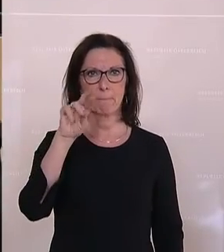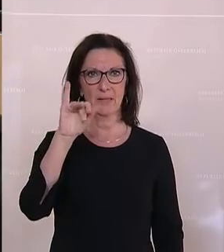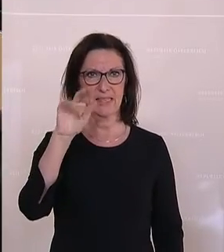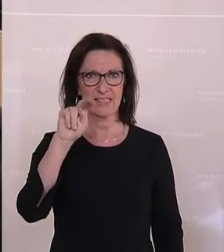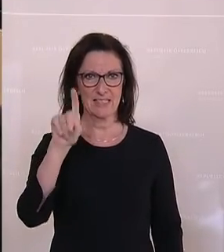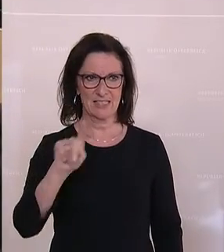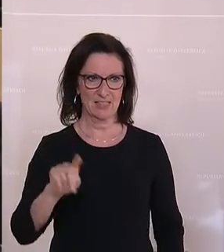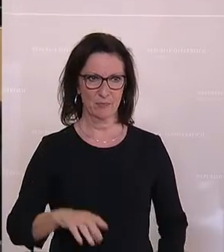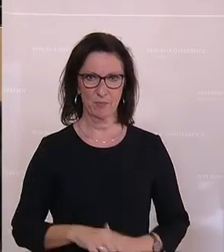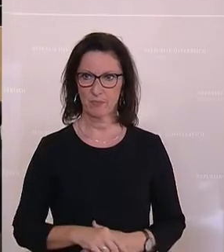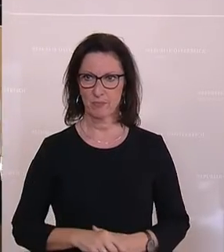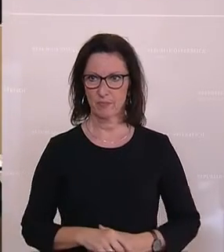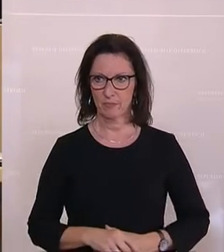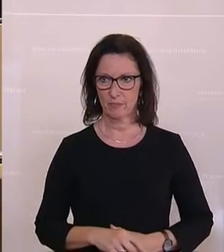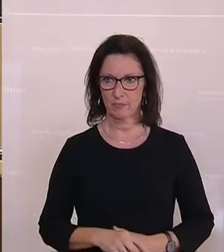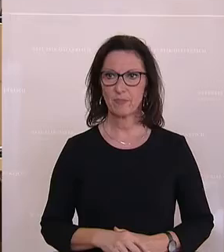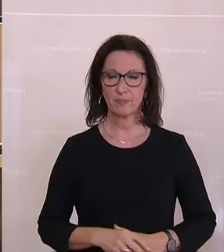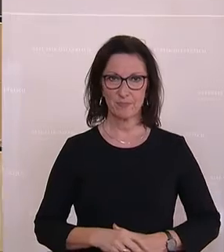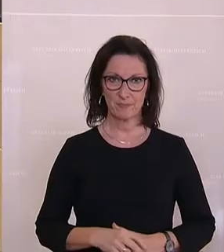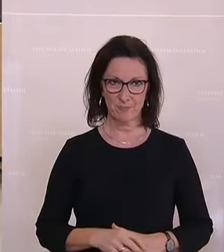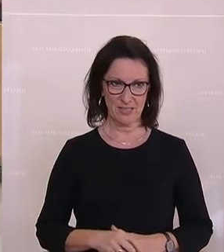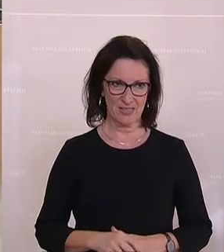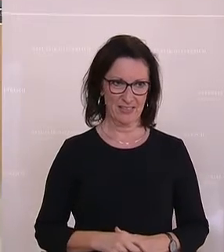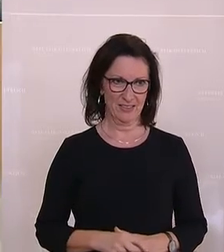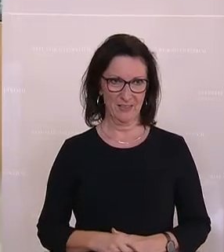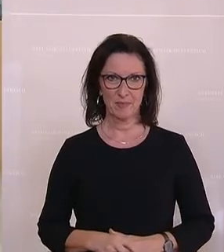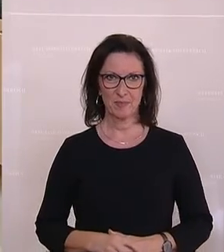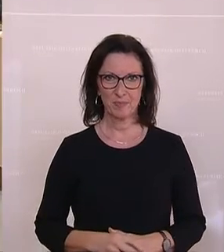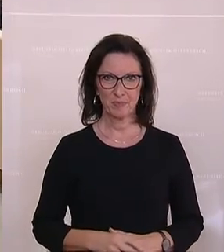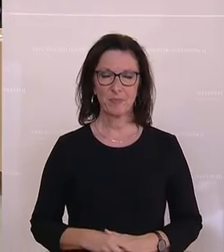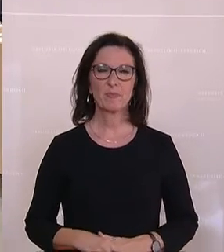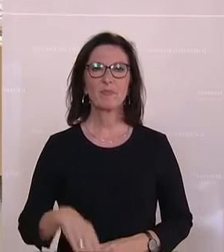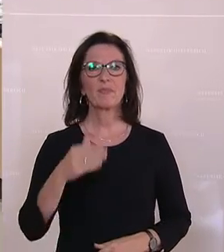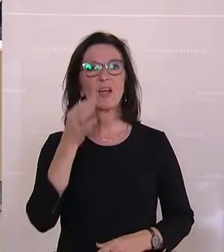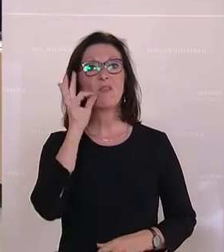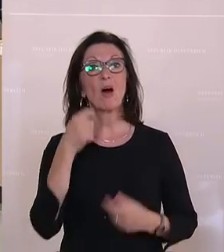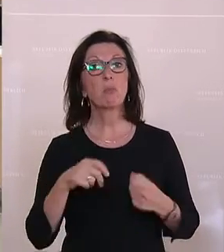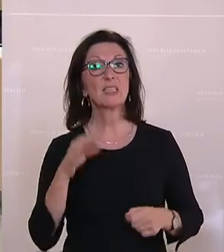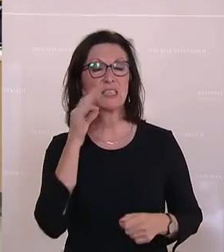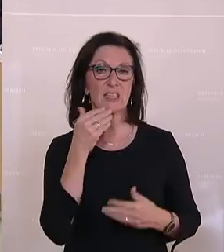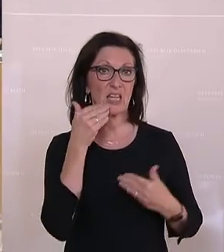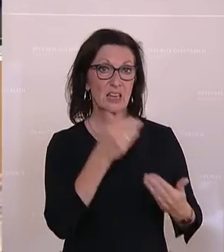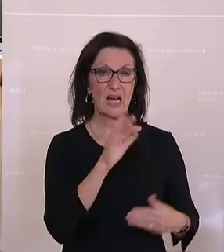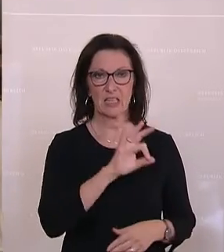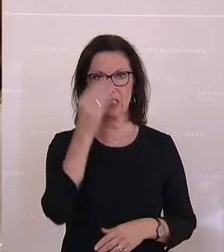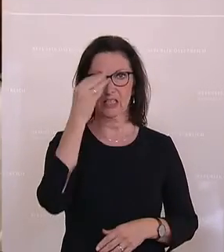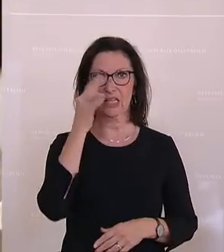beteiligten Gruppen würden sich aber für eine gesetzliche Änderung aussprechen. Aber eine Neuregelung wäre des Sokolros von den Regierungsfraktionen blockiert.